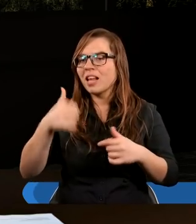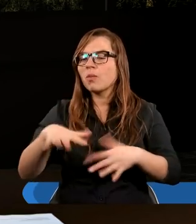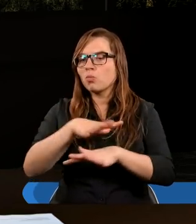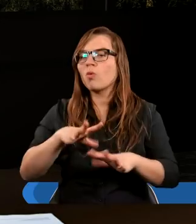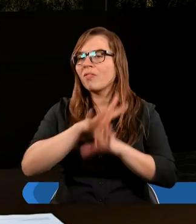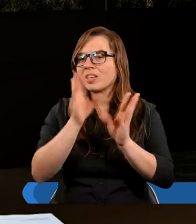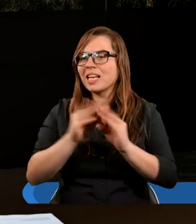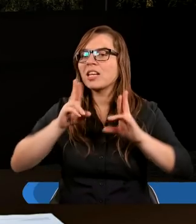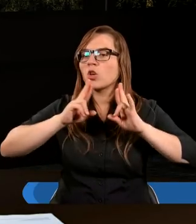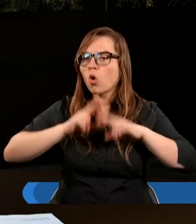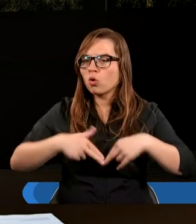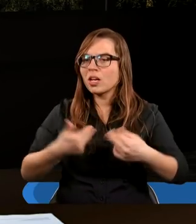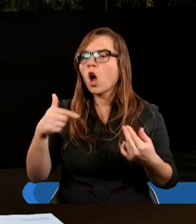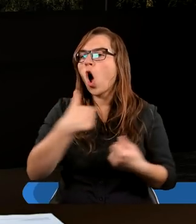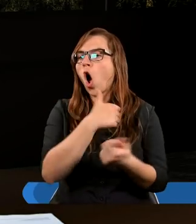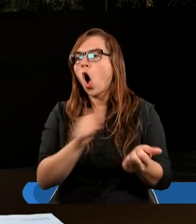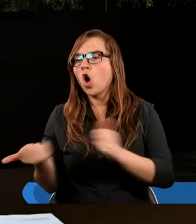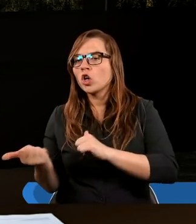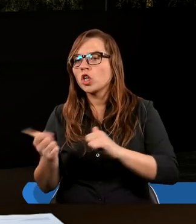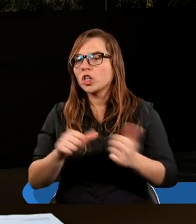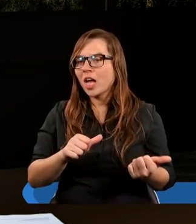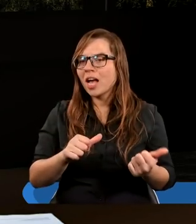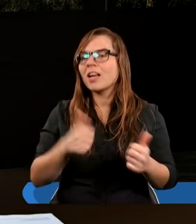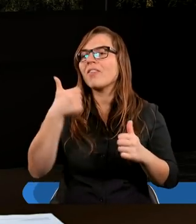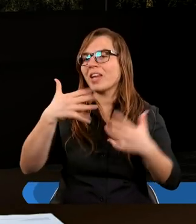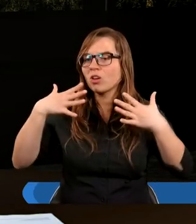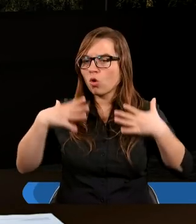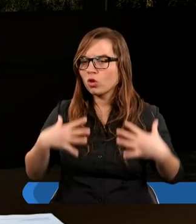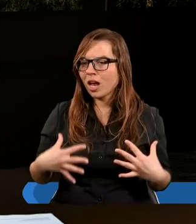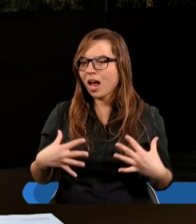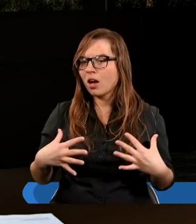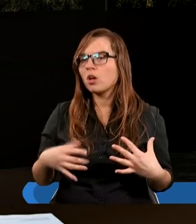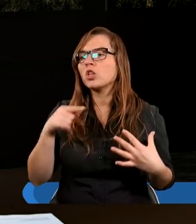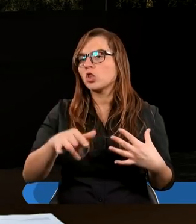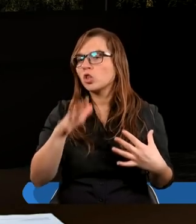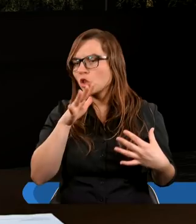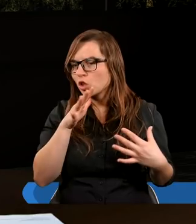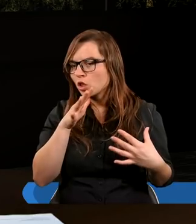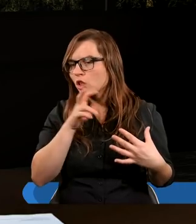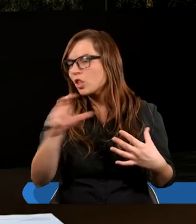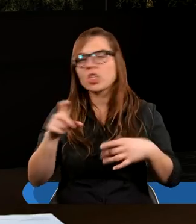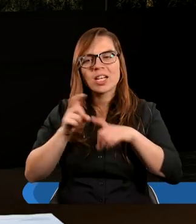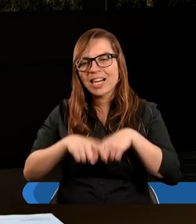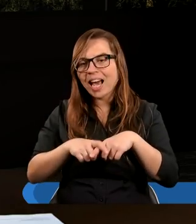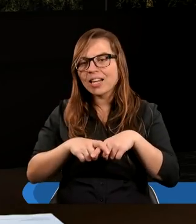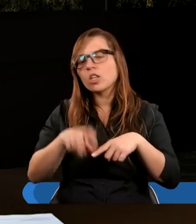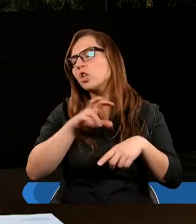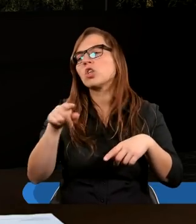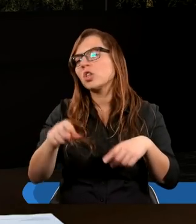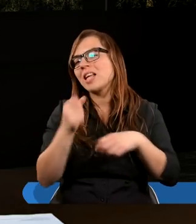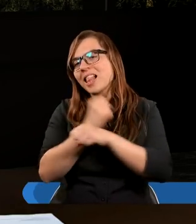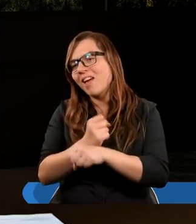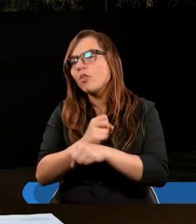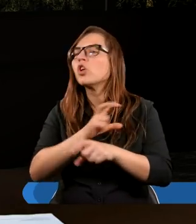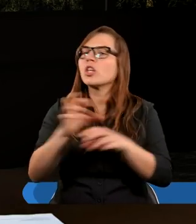wszyscy zostaliśmy ochrzczeni w jedno ciało, czy to Żydzi, czy Grecy, czy to